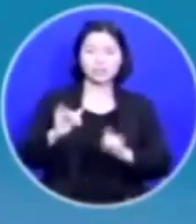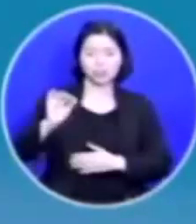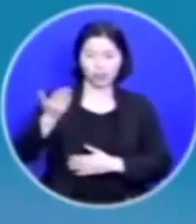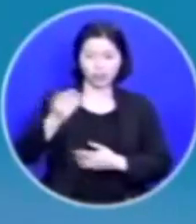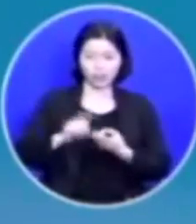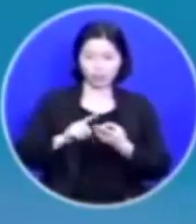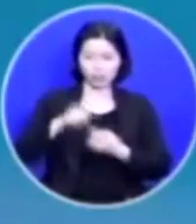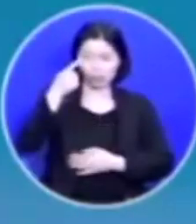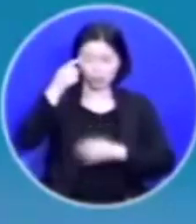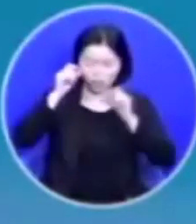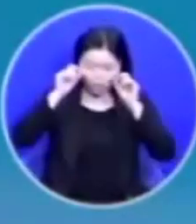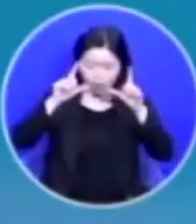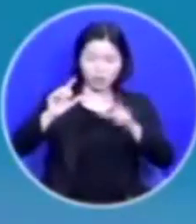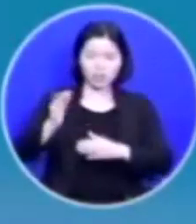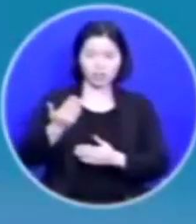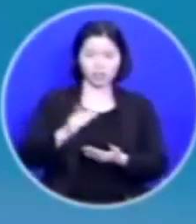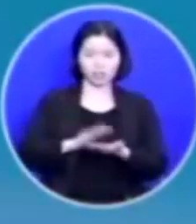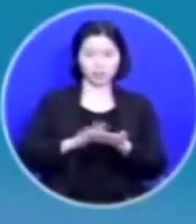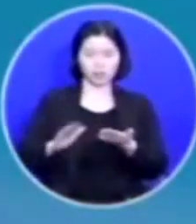눈이 열리게 되는 것입니다